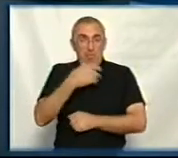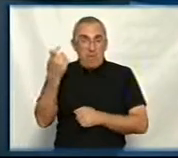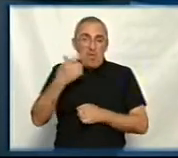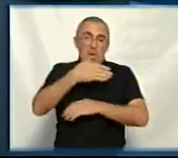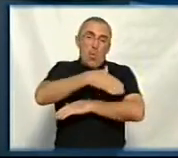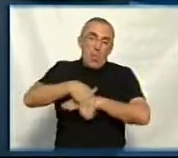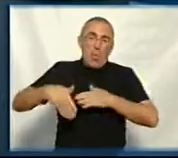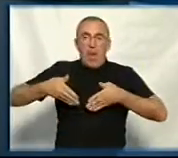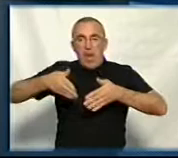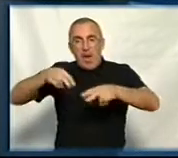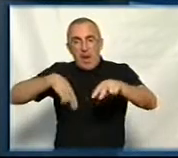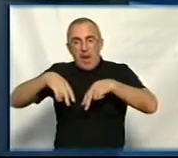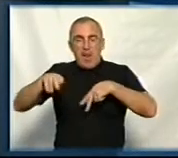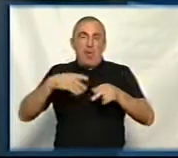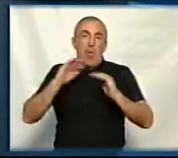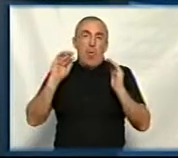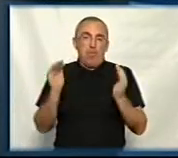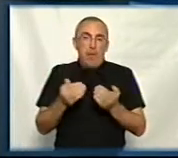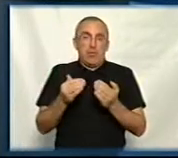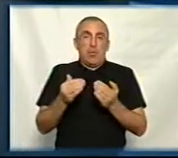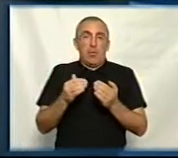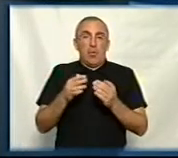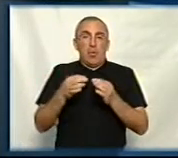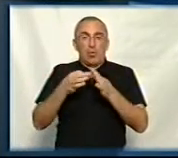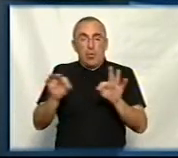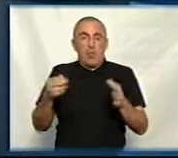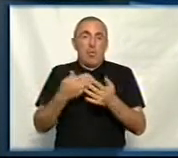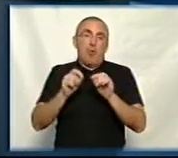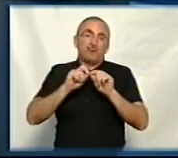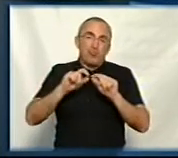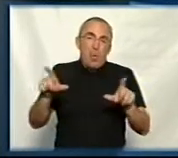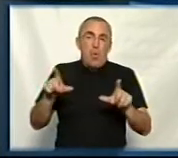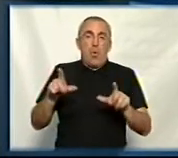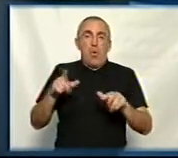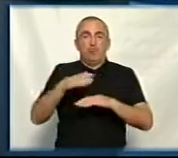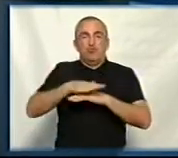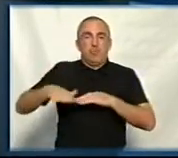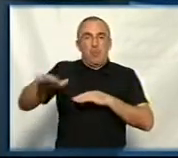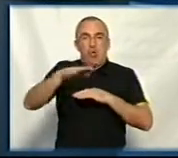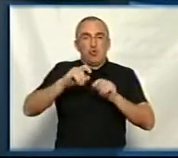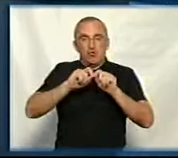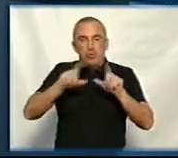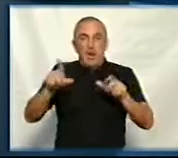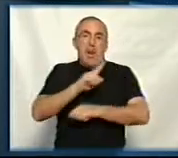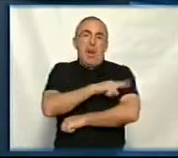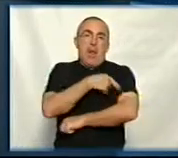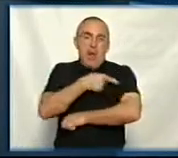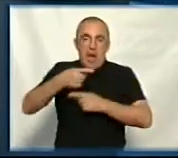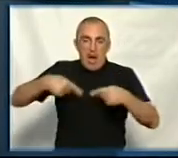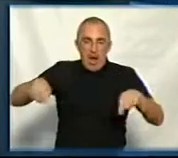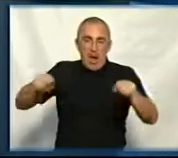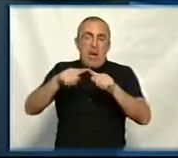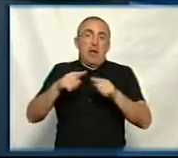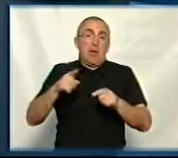вулиці, алеї, в тому числі обмеженого доступу, як от в школах, подвір'я шкіл, лікарин, да, це